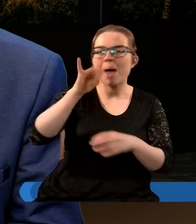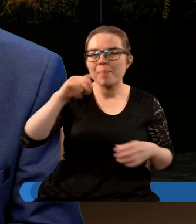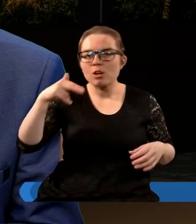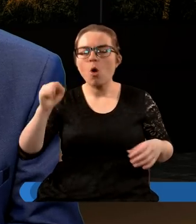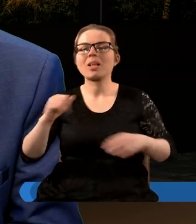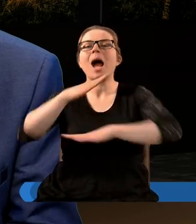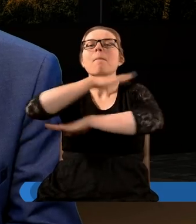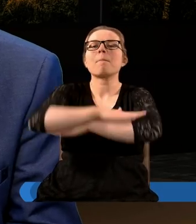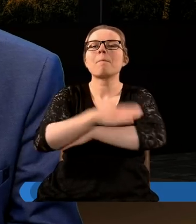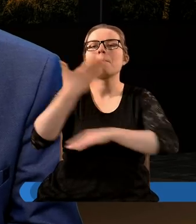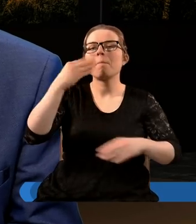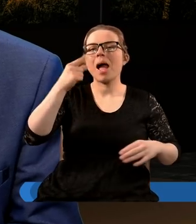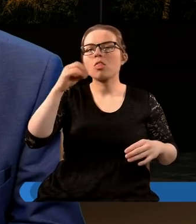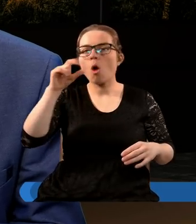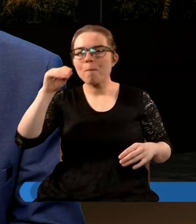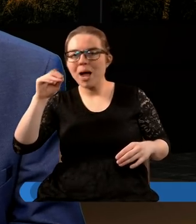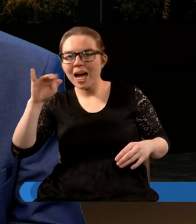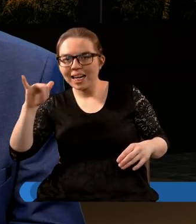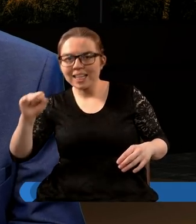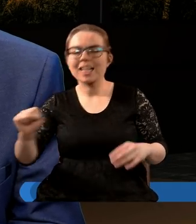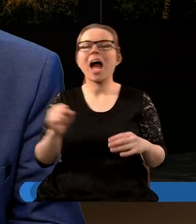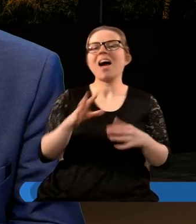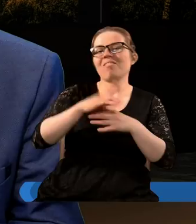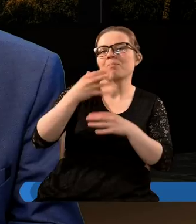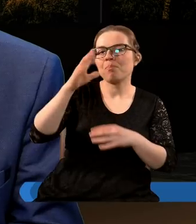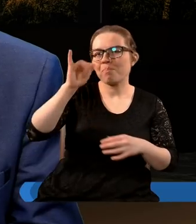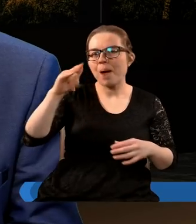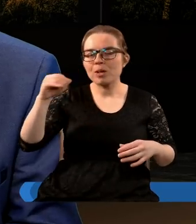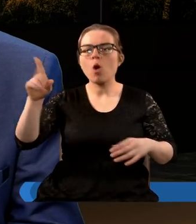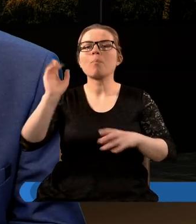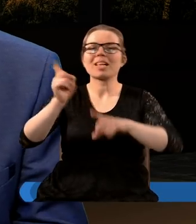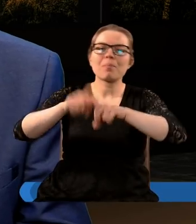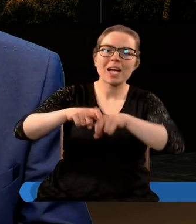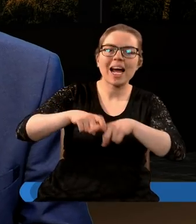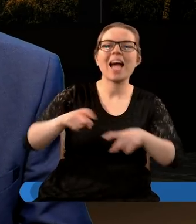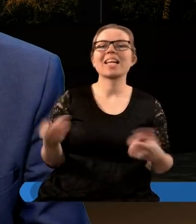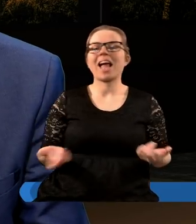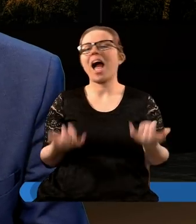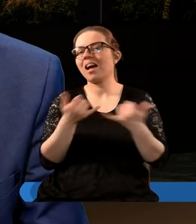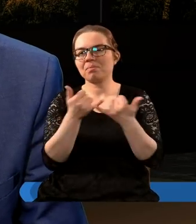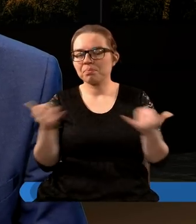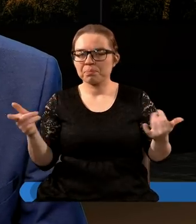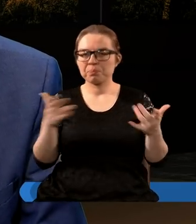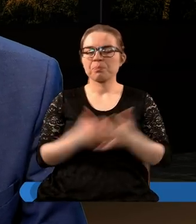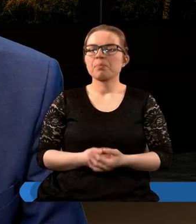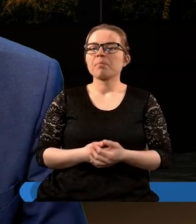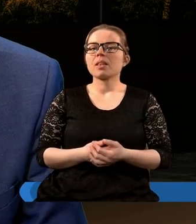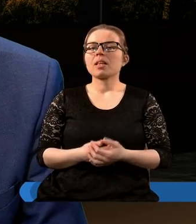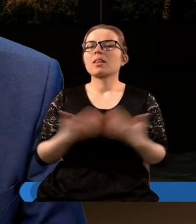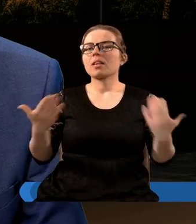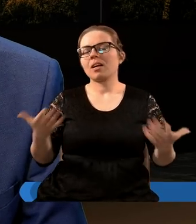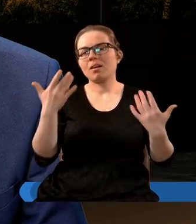potem Medopersja, która zastąpiła Babilonię, potem Grecja i to byłoby tych